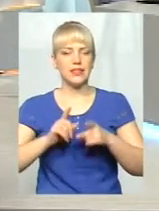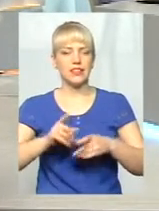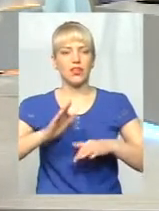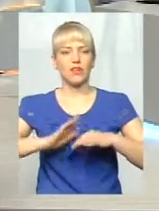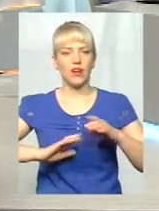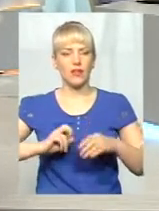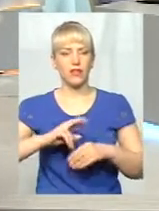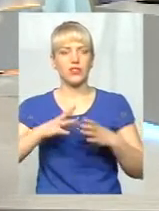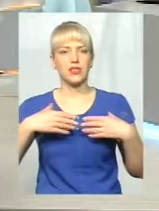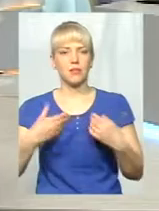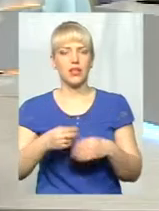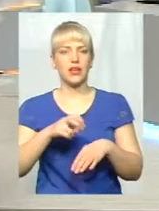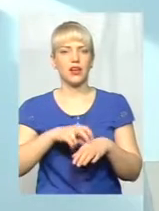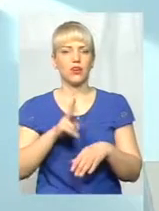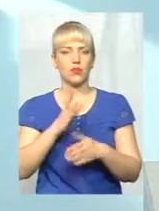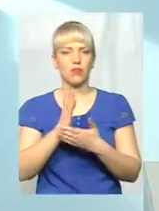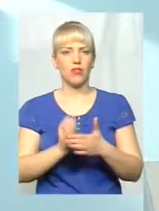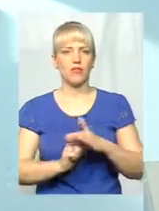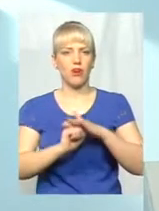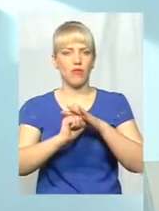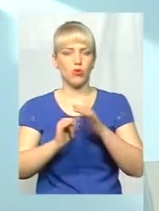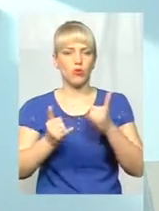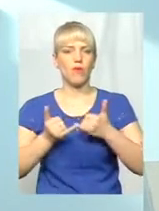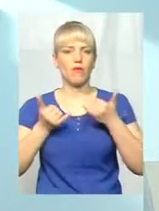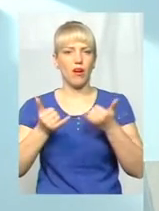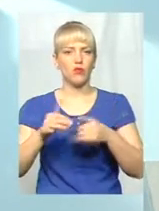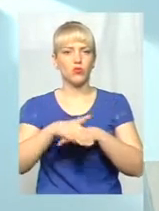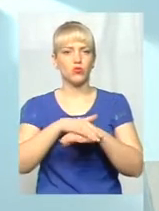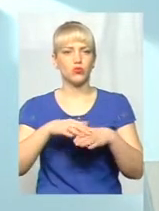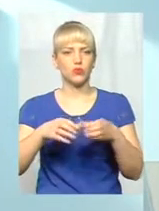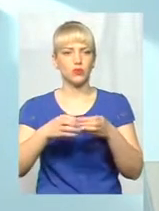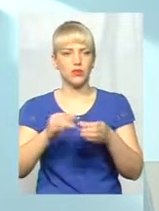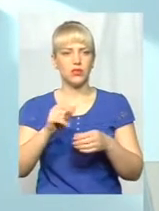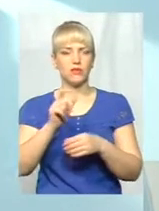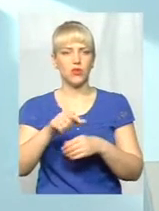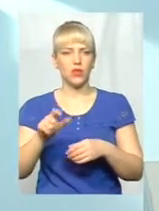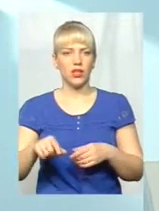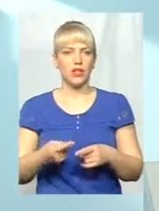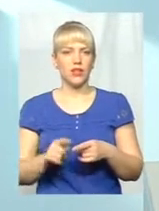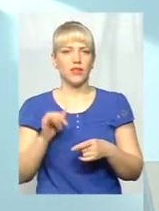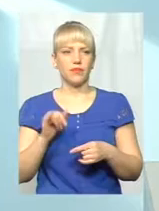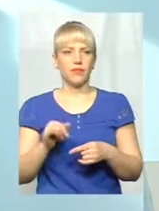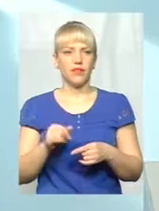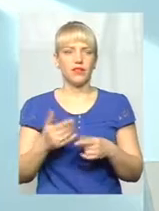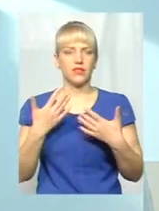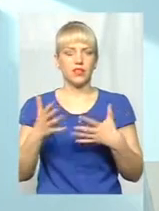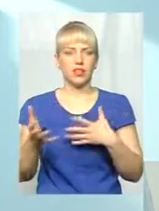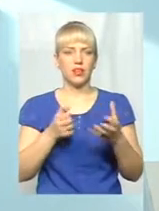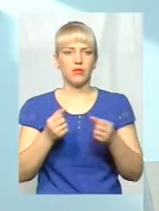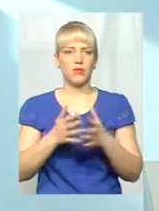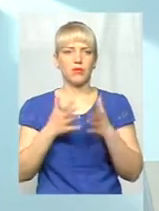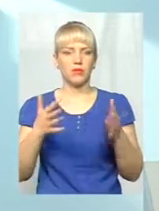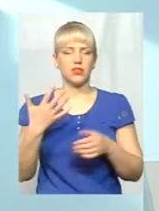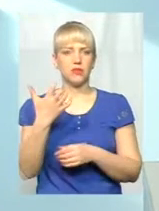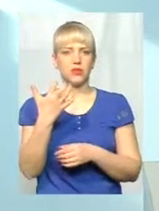сімейні лікарі, які мають авторитет і повагу суспільстві, людей. І лікарів вже набрали більше 500,